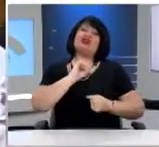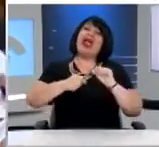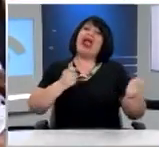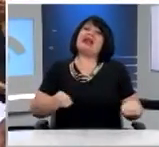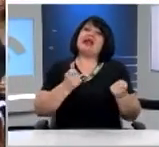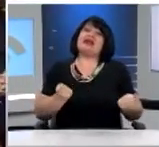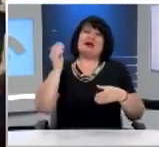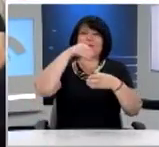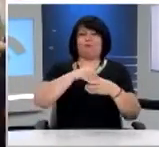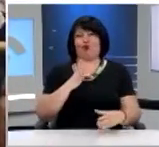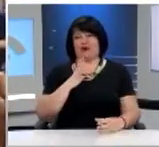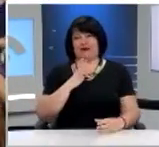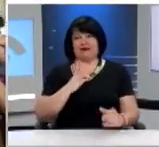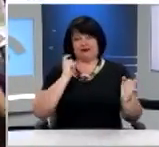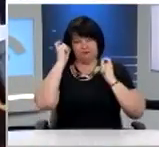απόψεις,